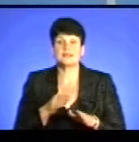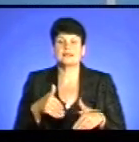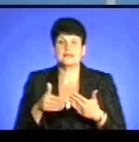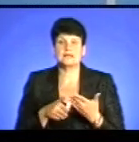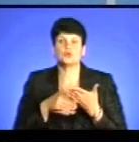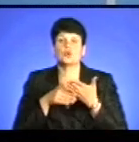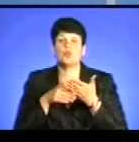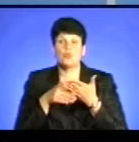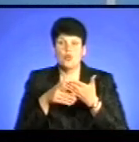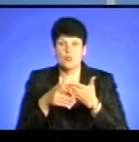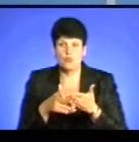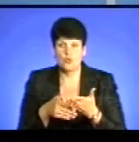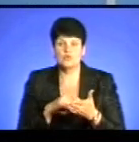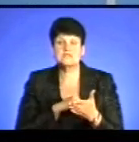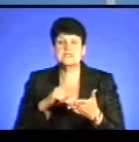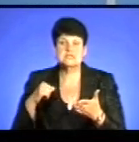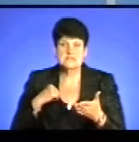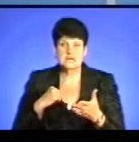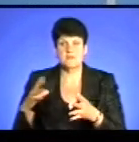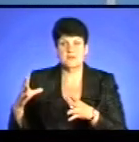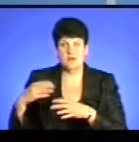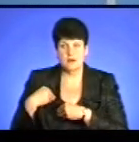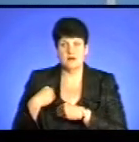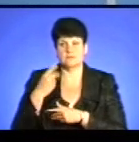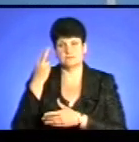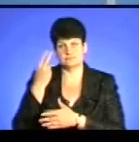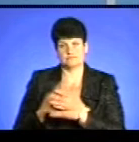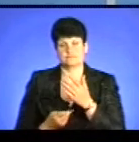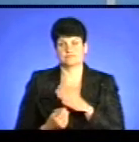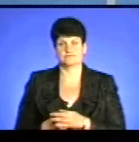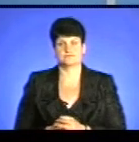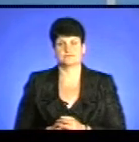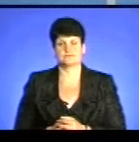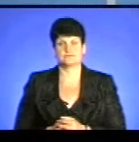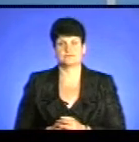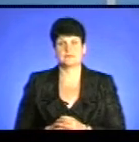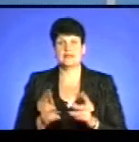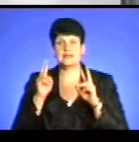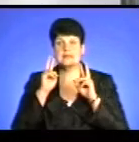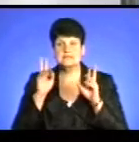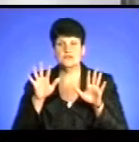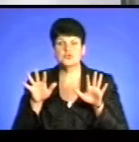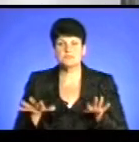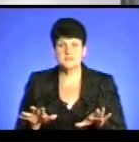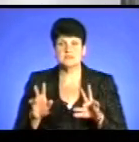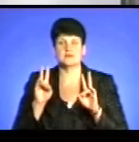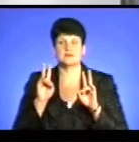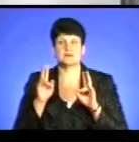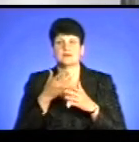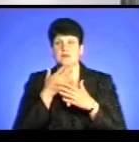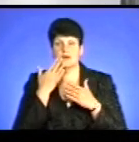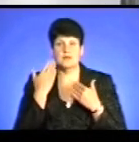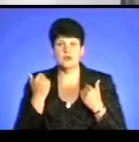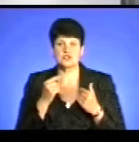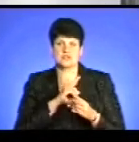допомогу потепельнику, самі разом з тою людиною і тонули. Не знаючи місця, не знаючи впевненості в своїх